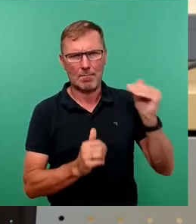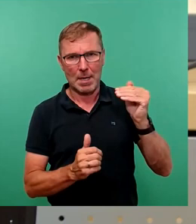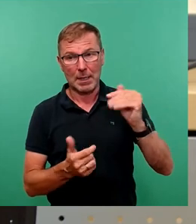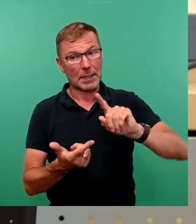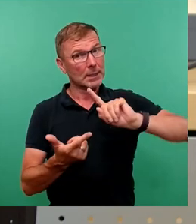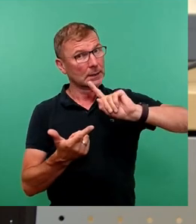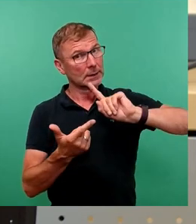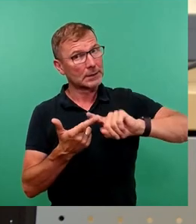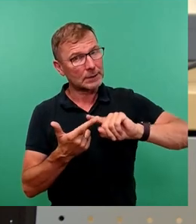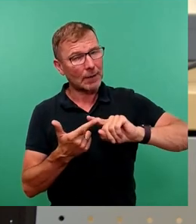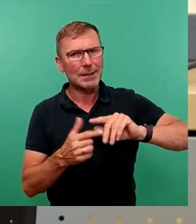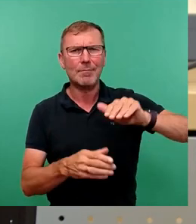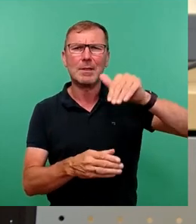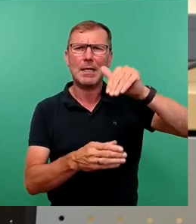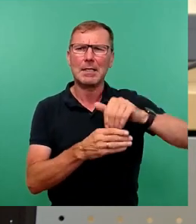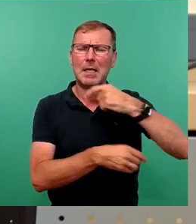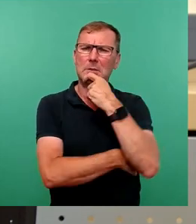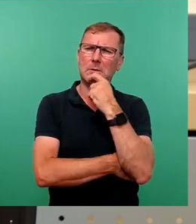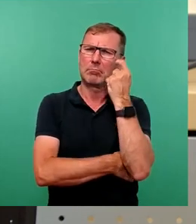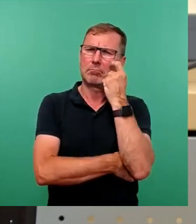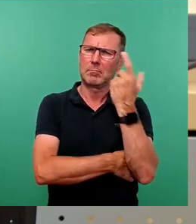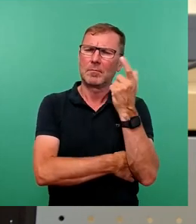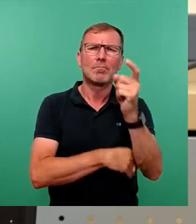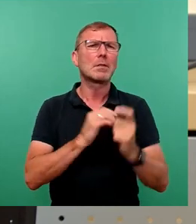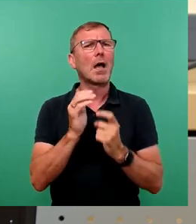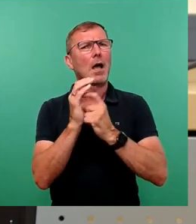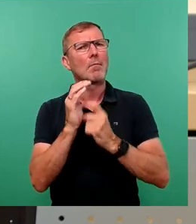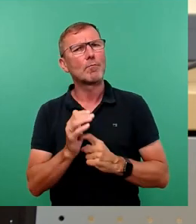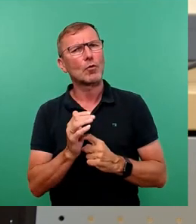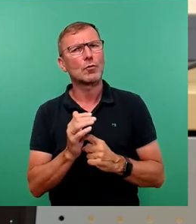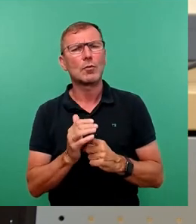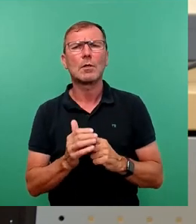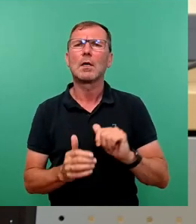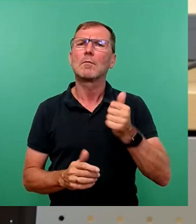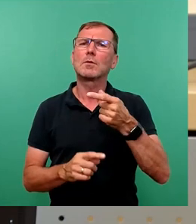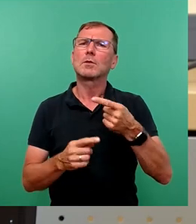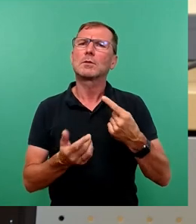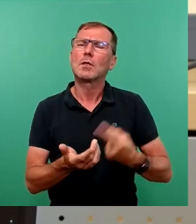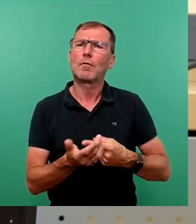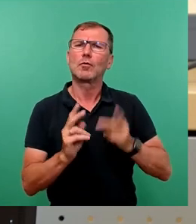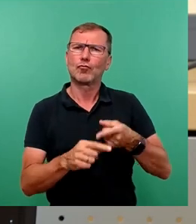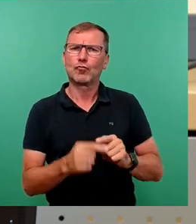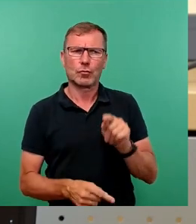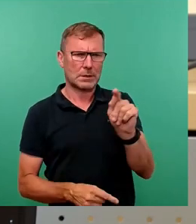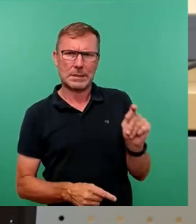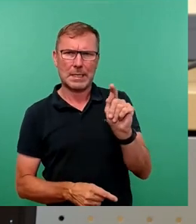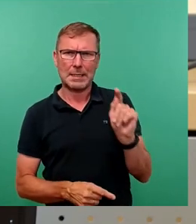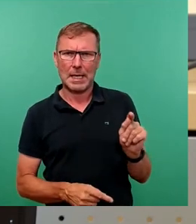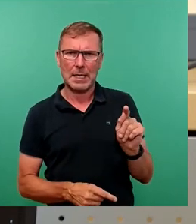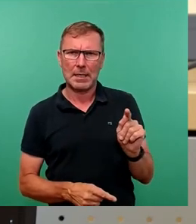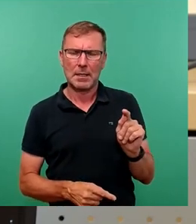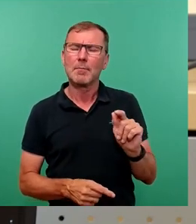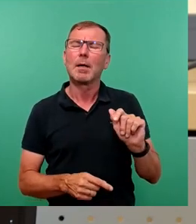so ein bisschen inhaltlich. Wir fragen uns ja, warum mit der Begründung die besonders geforderten Stadtteile, bei den besonders